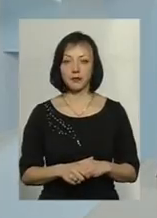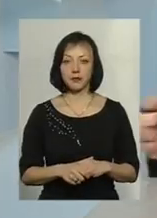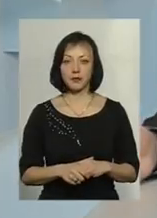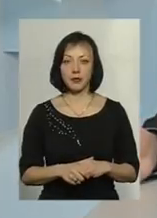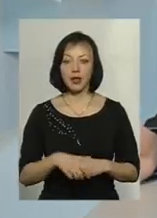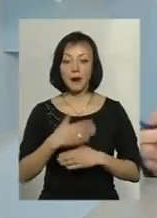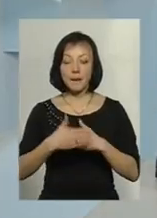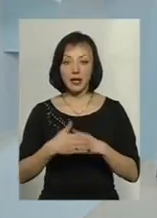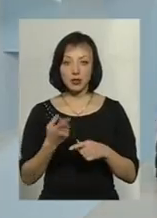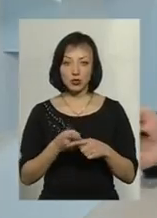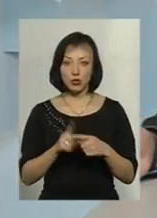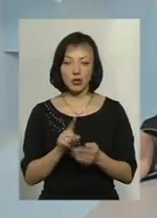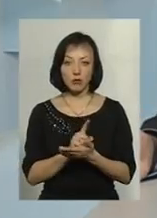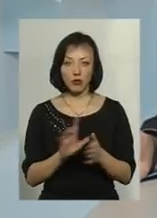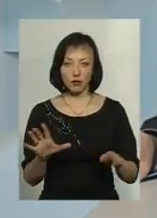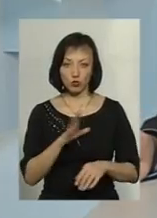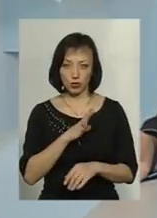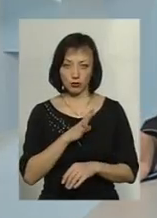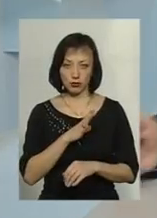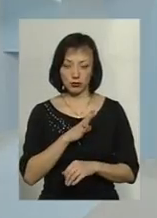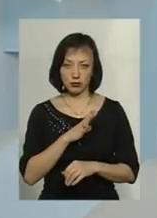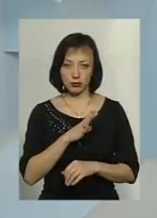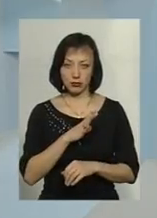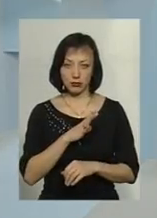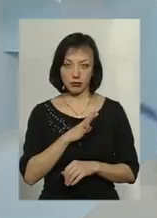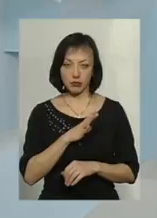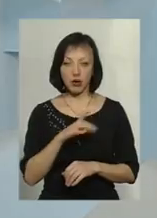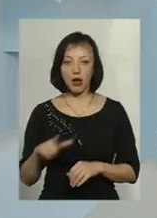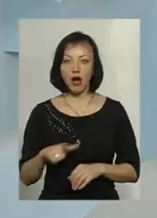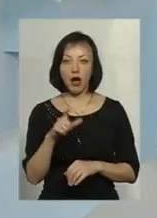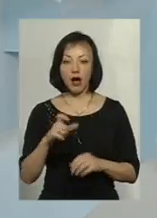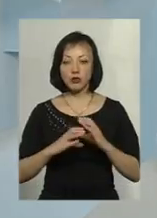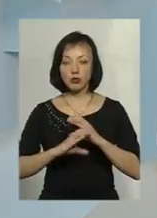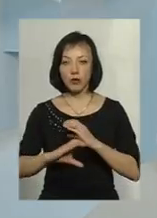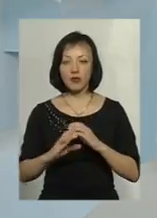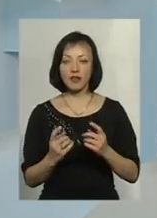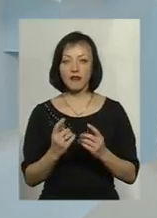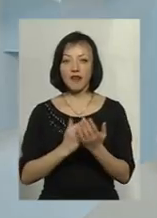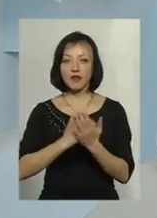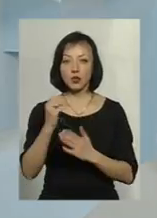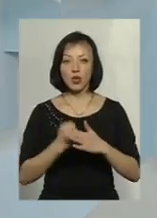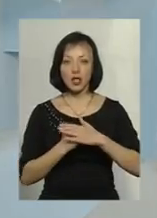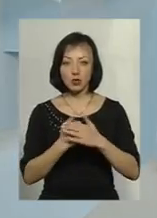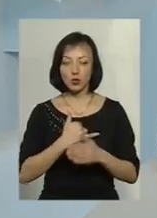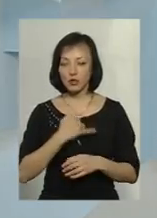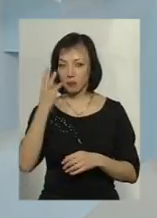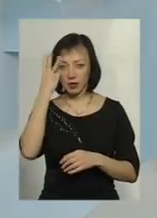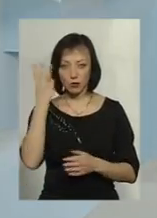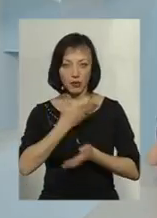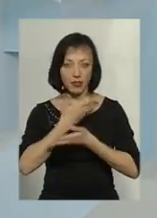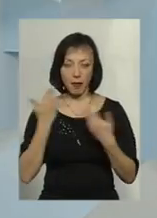Ближче цього не повинно бути. Газопроводів високого тиску в нас в Хмельницькому немає.